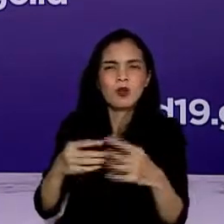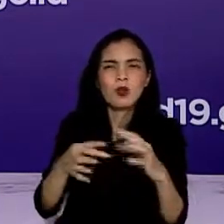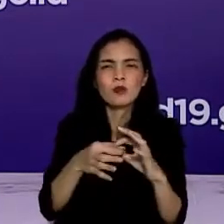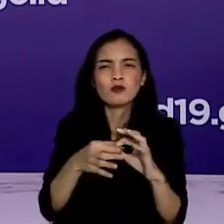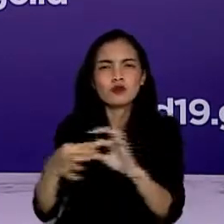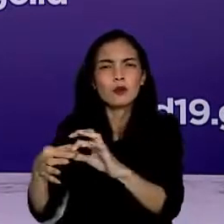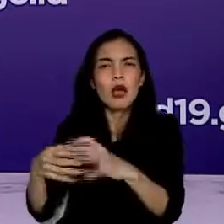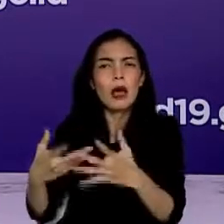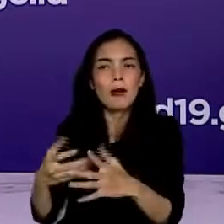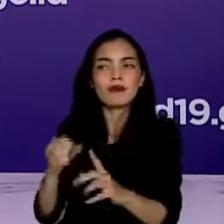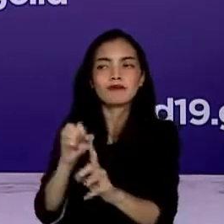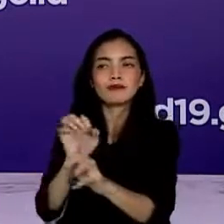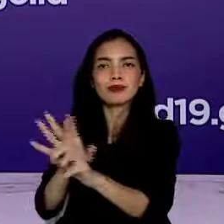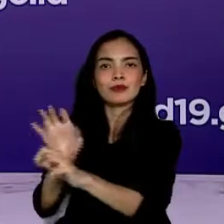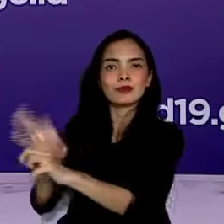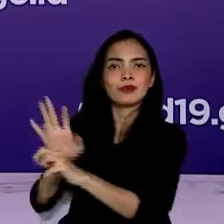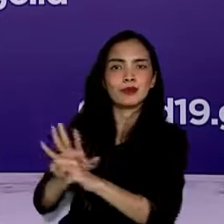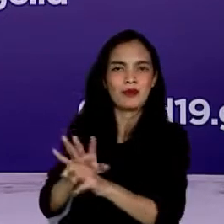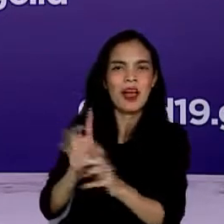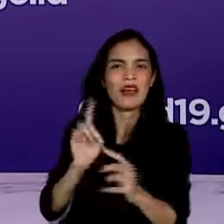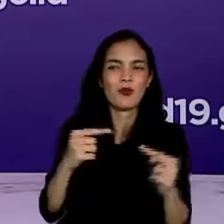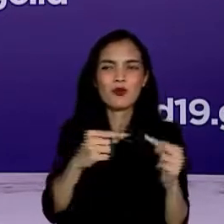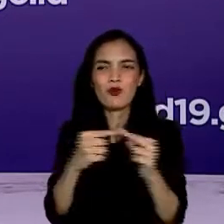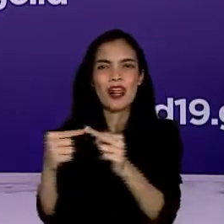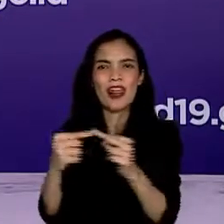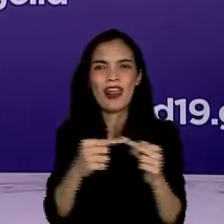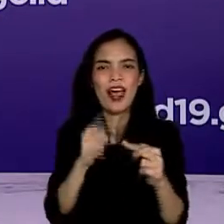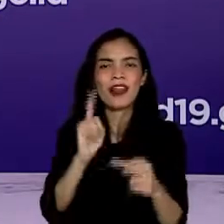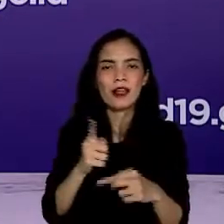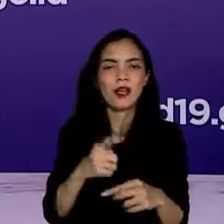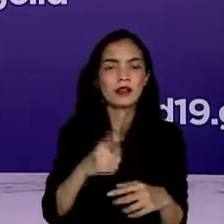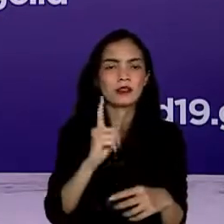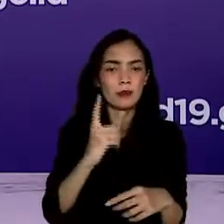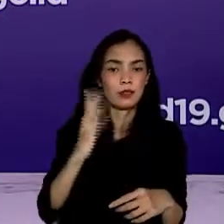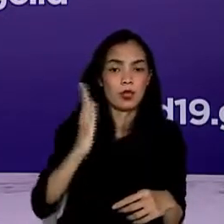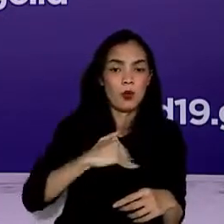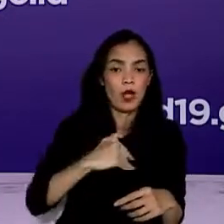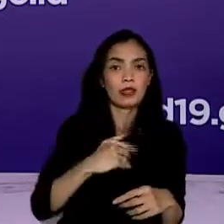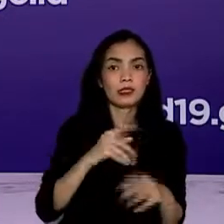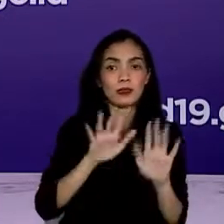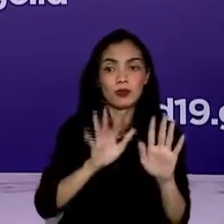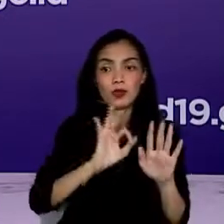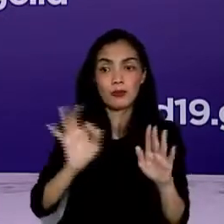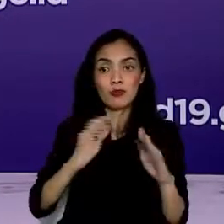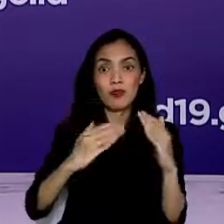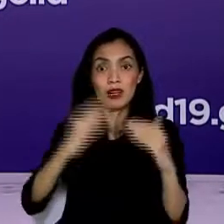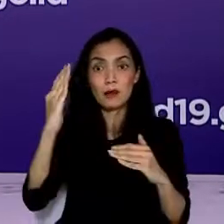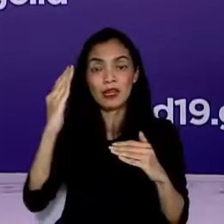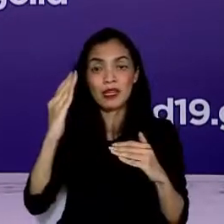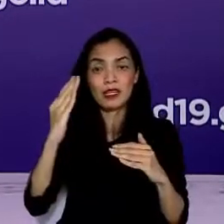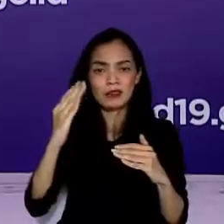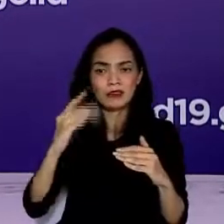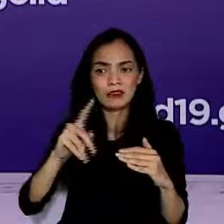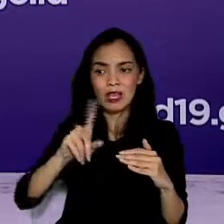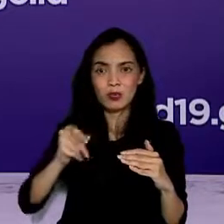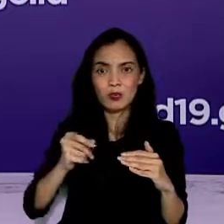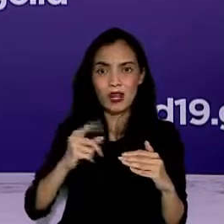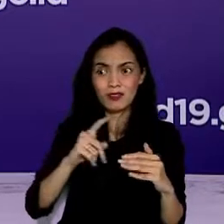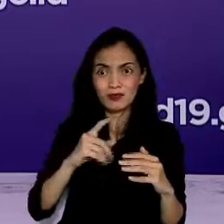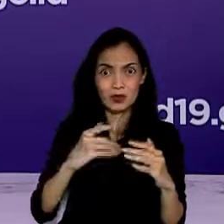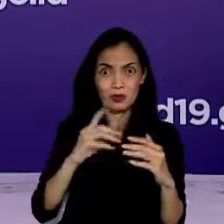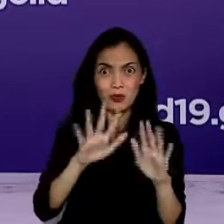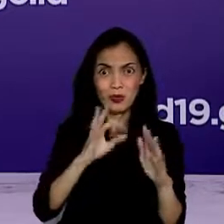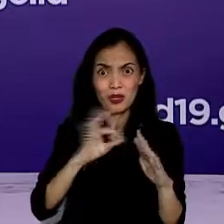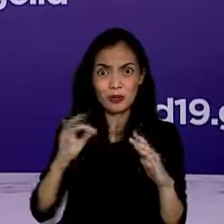kasus konstan di mana rata-rata penambahan kasus harian di atas 10 ribu dalam satu bulan terakhir